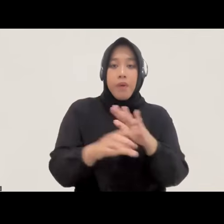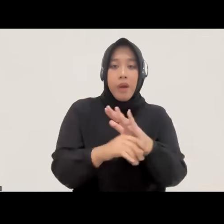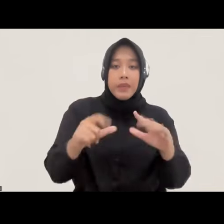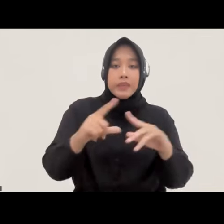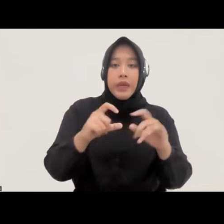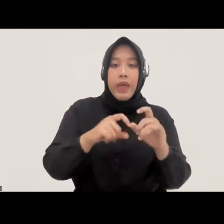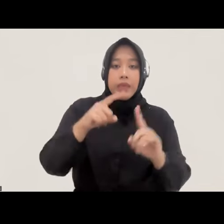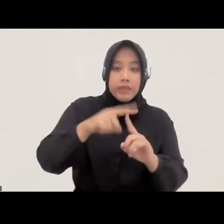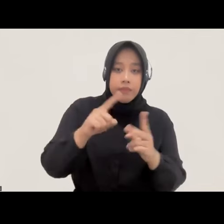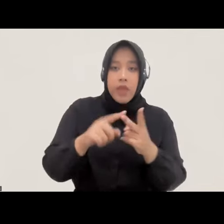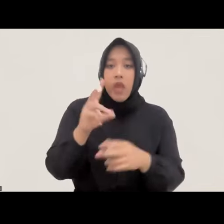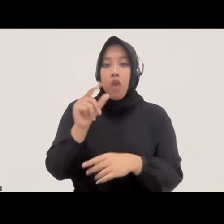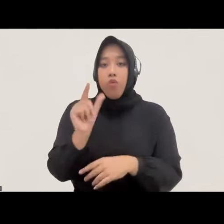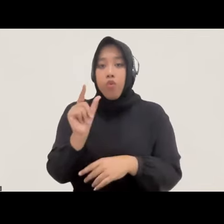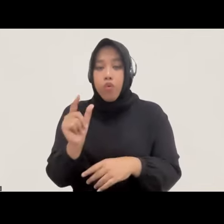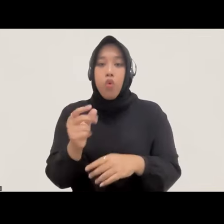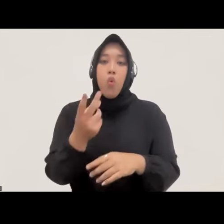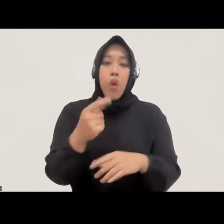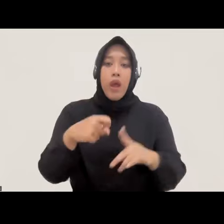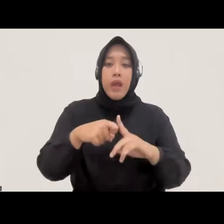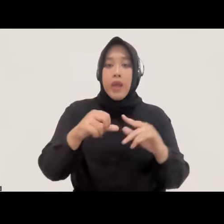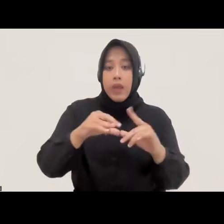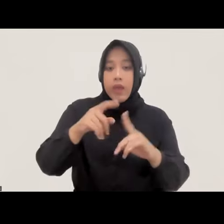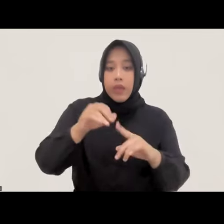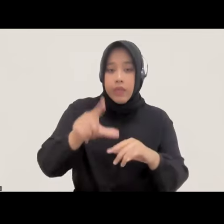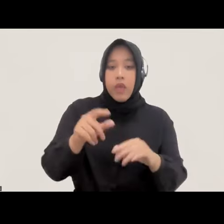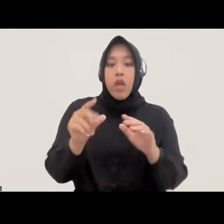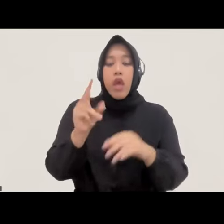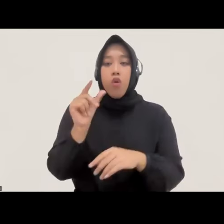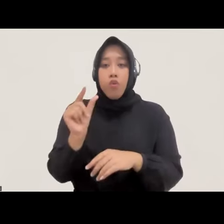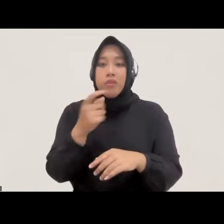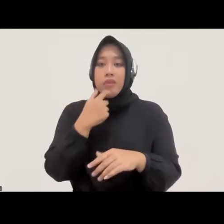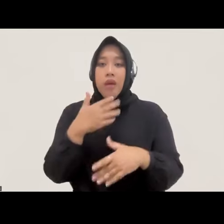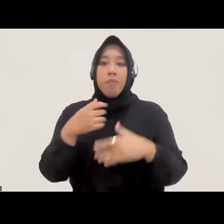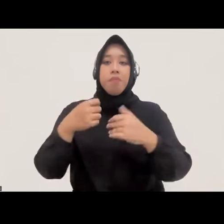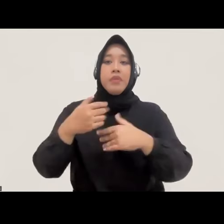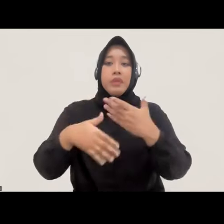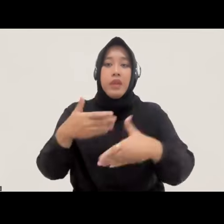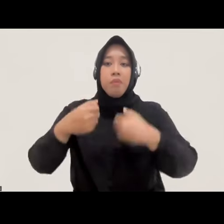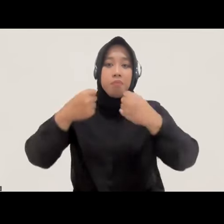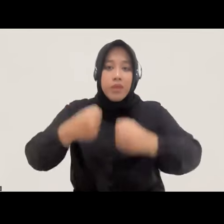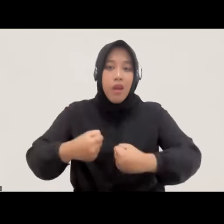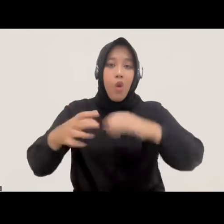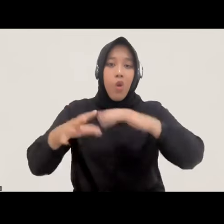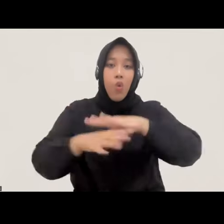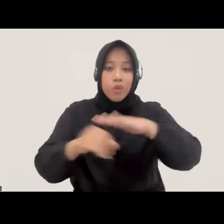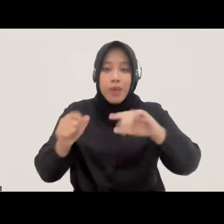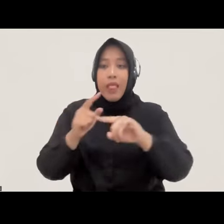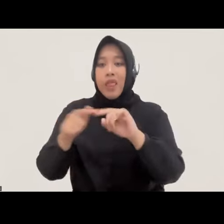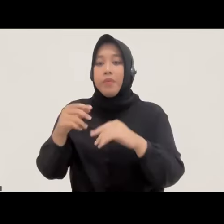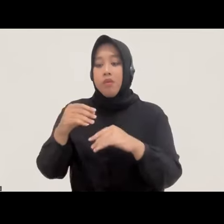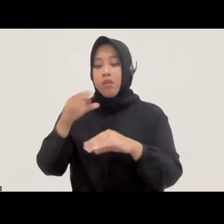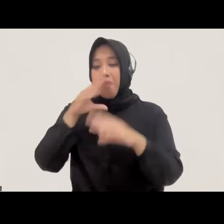kartal dan juga revisi pemberantasan bidana korupsi yang dibahas malah beberapa RUU lain yang tadi